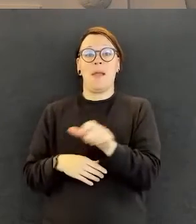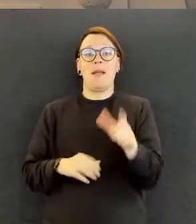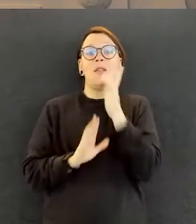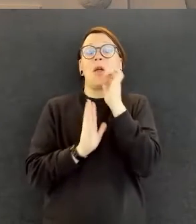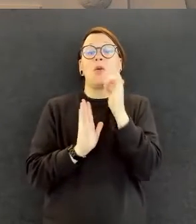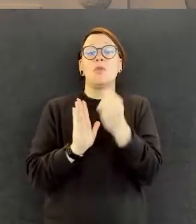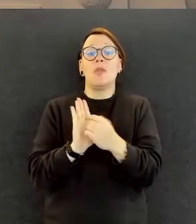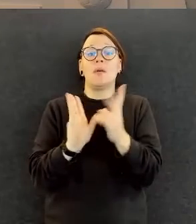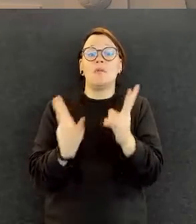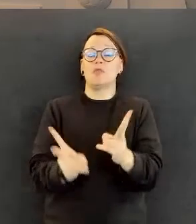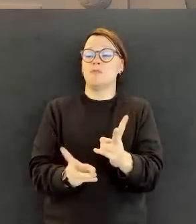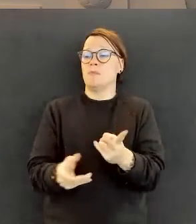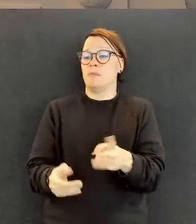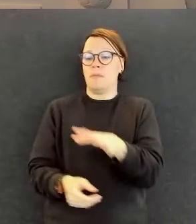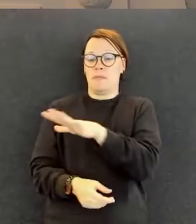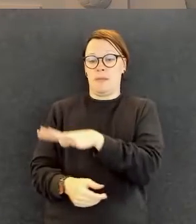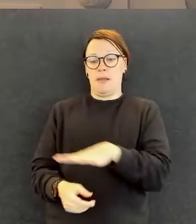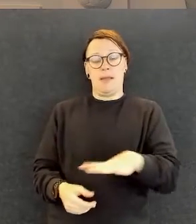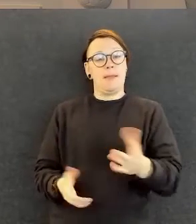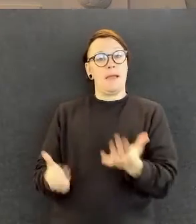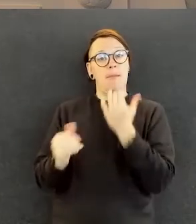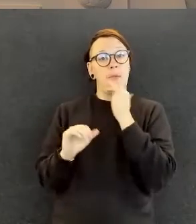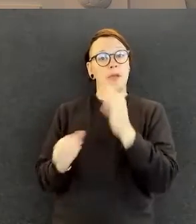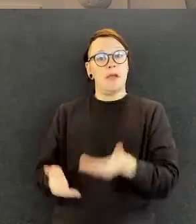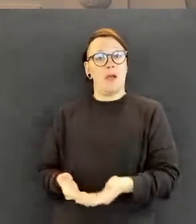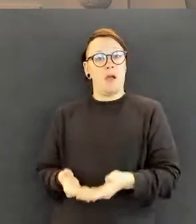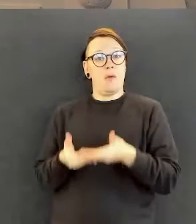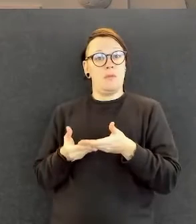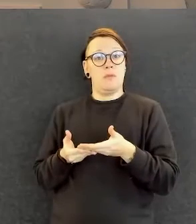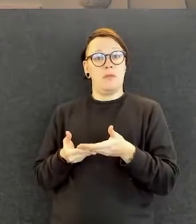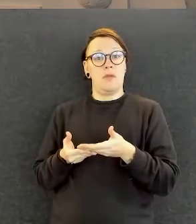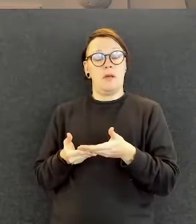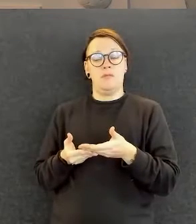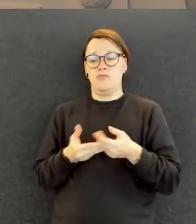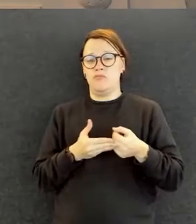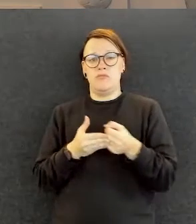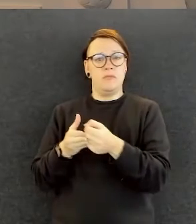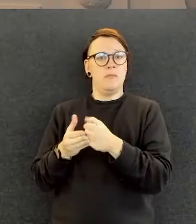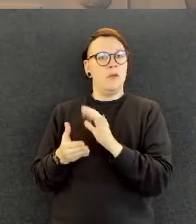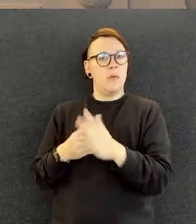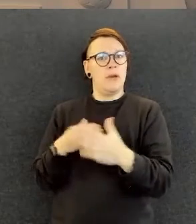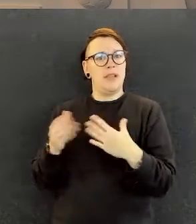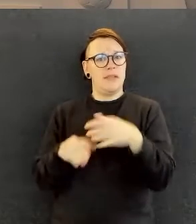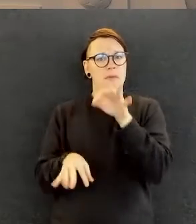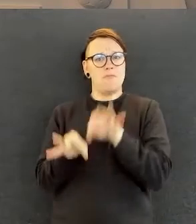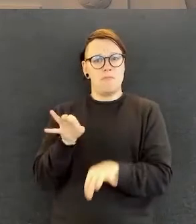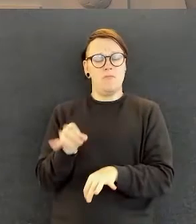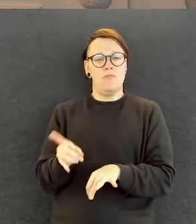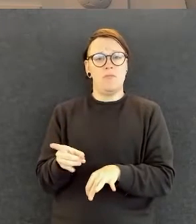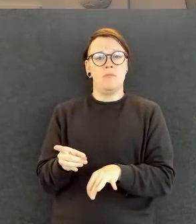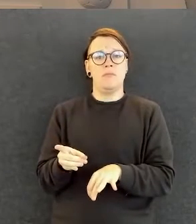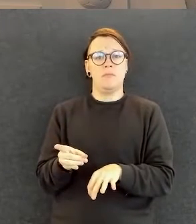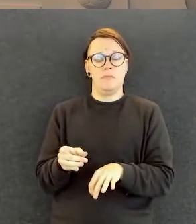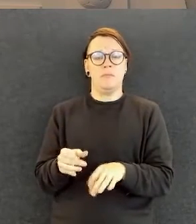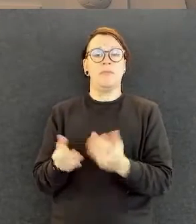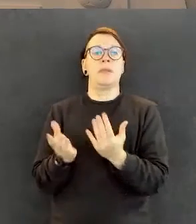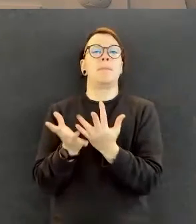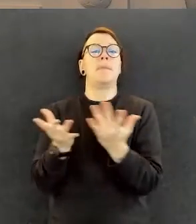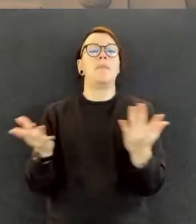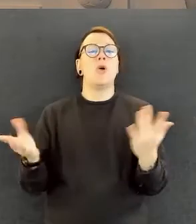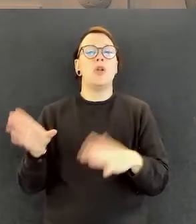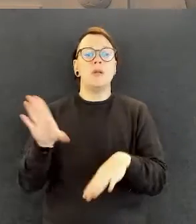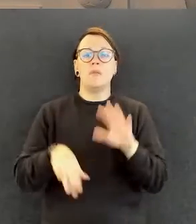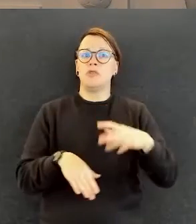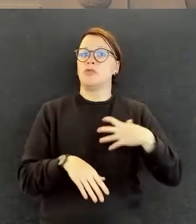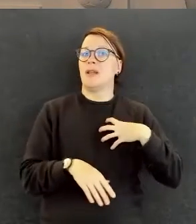sitä kenttää onnistumaan siihen heidän omassa tehtävässään. Kyllä, kyllä. Mun mielestä se on rikkaus, mutta se on myös